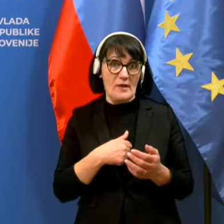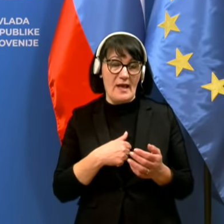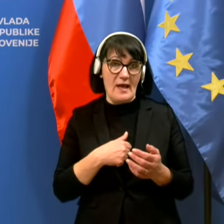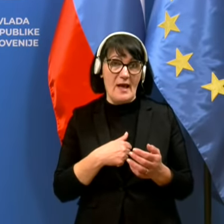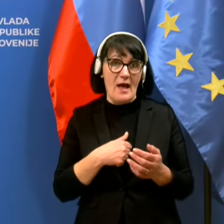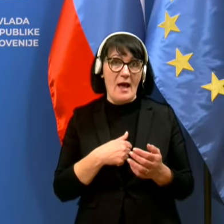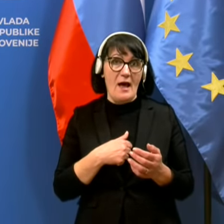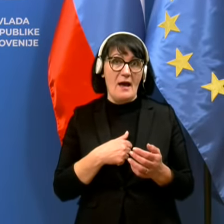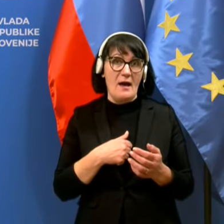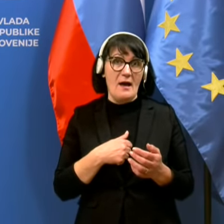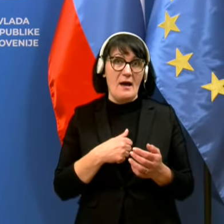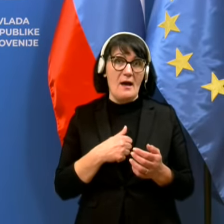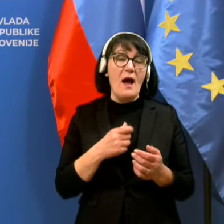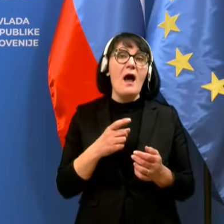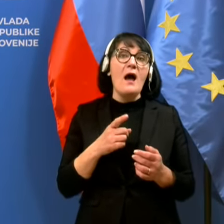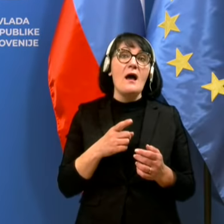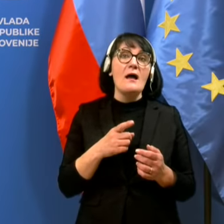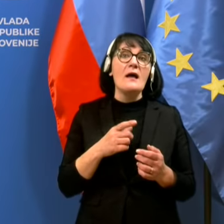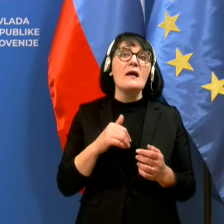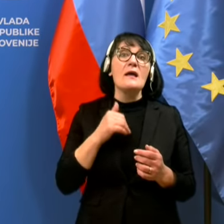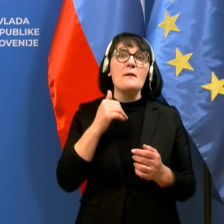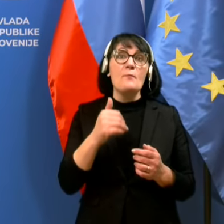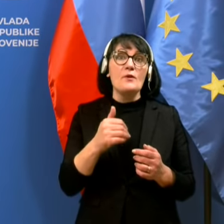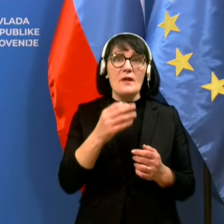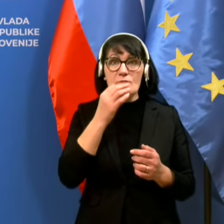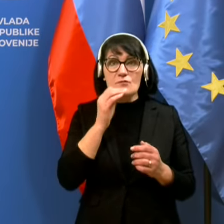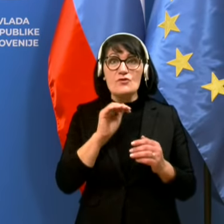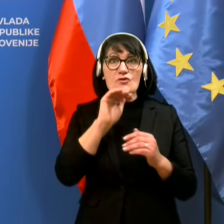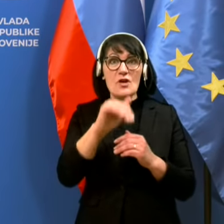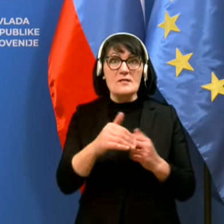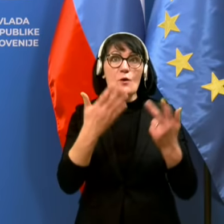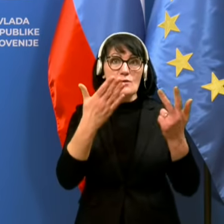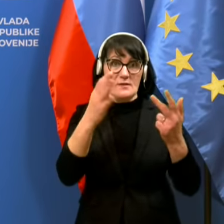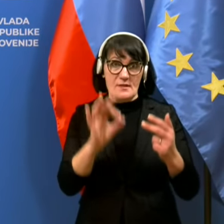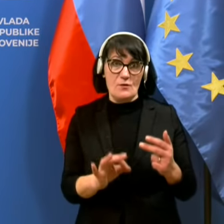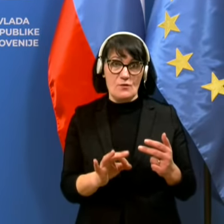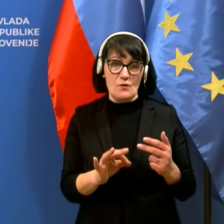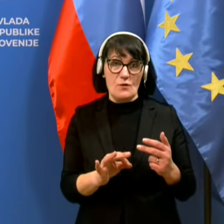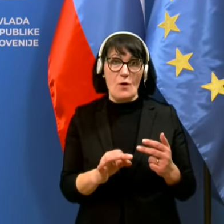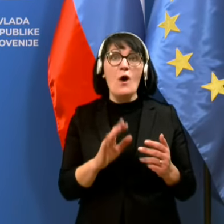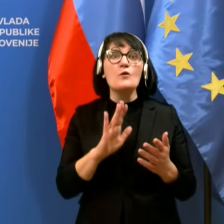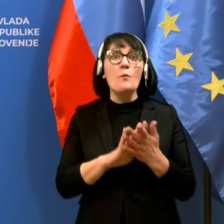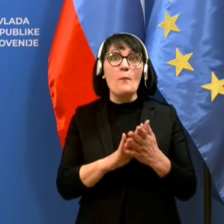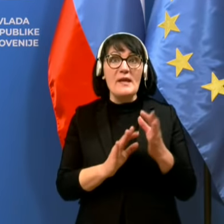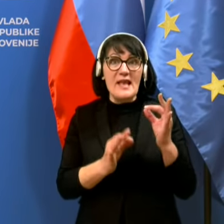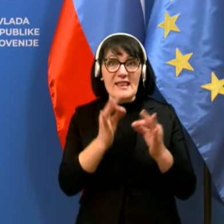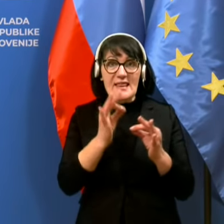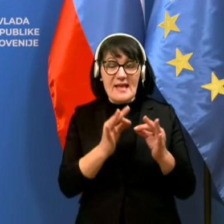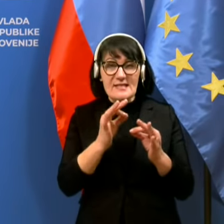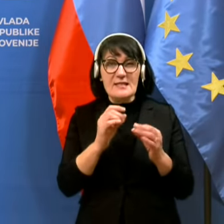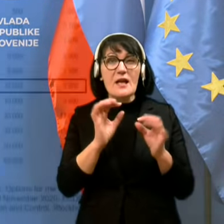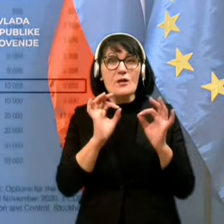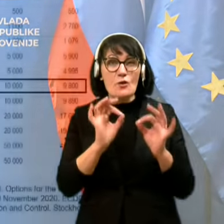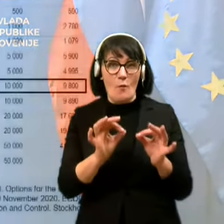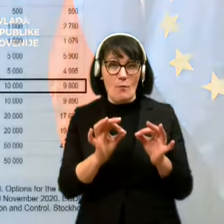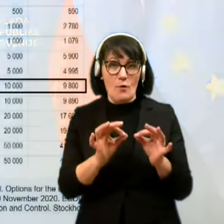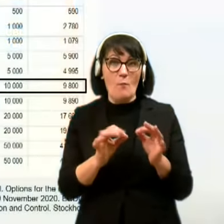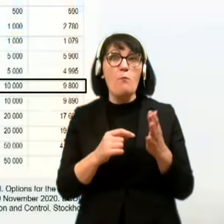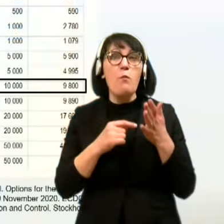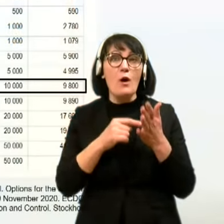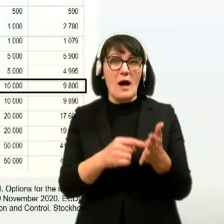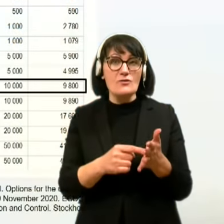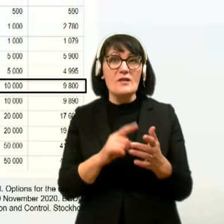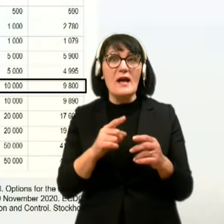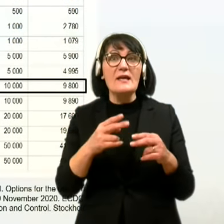ne še eno nazaj, prosim, in je to čez osemdeset odstotkov. Torej, test, ki dobro performira tam korel virusa veliko.